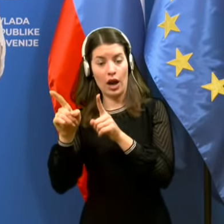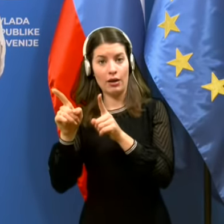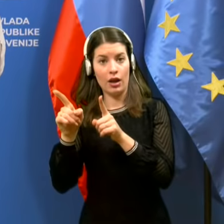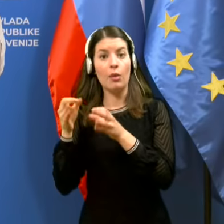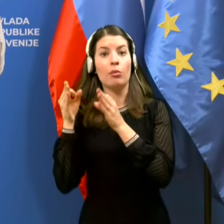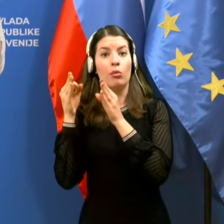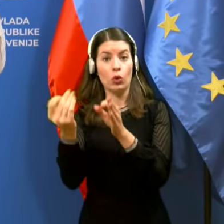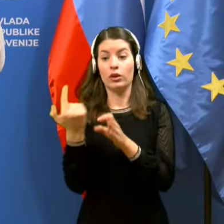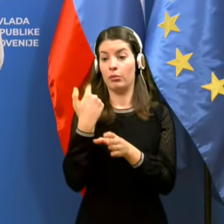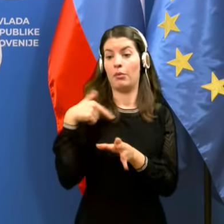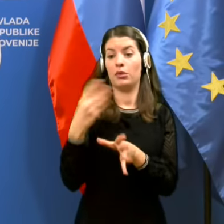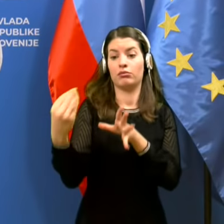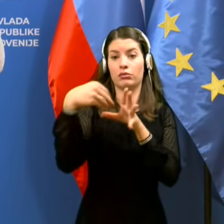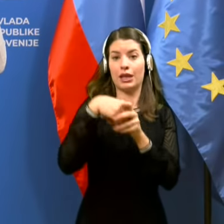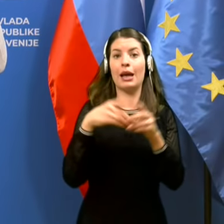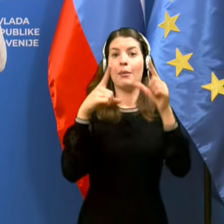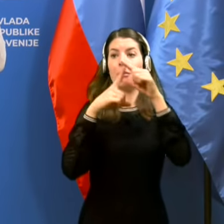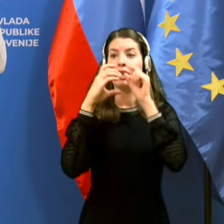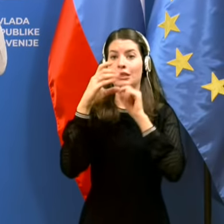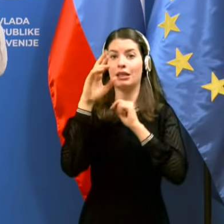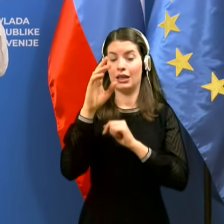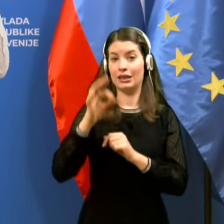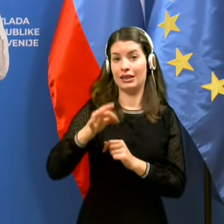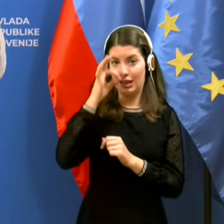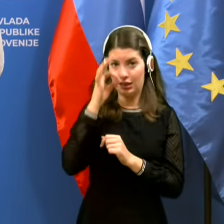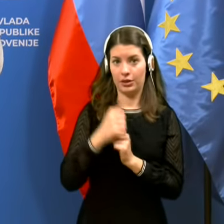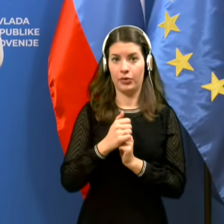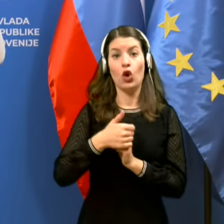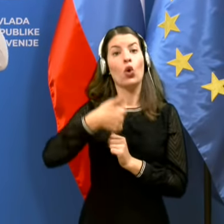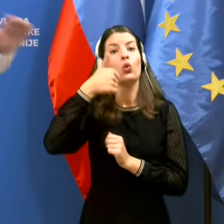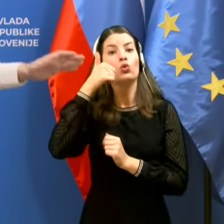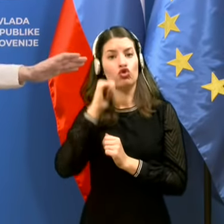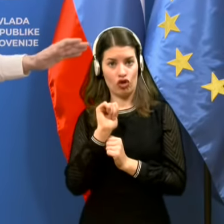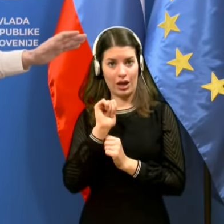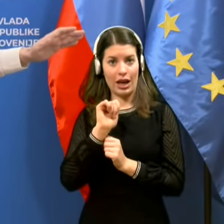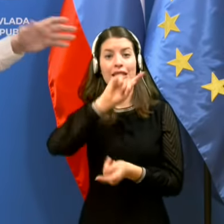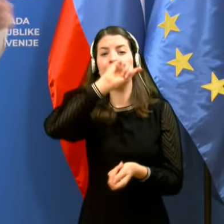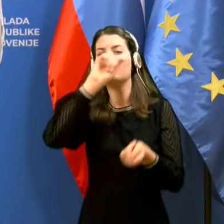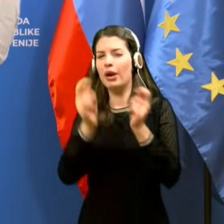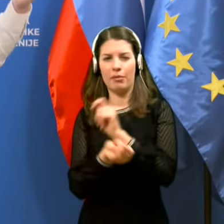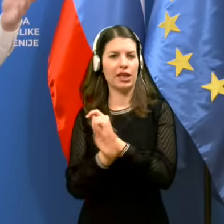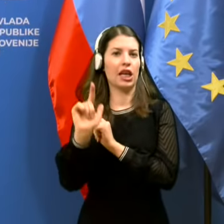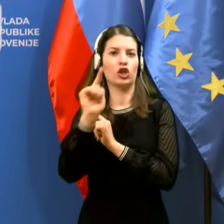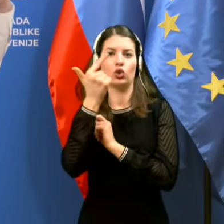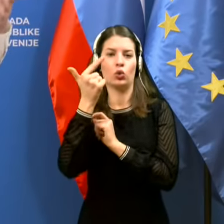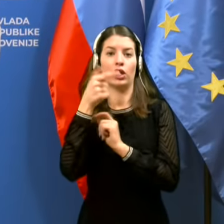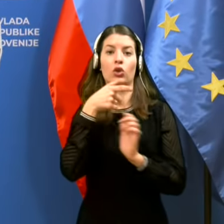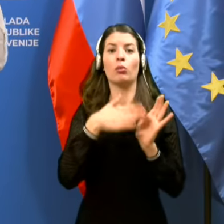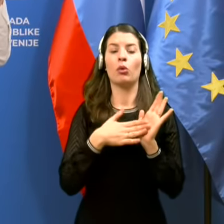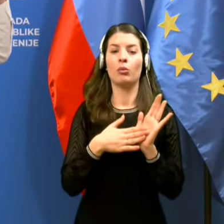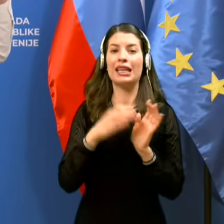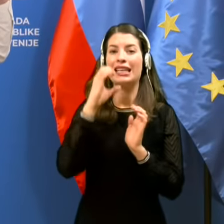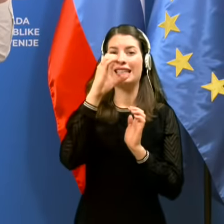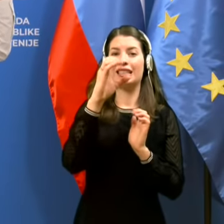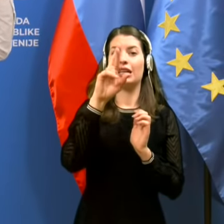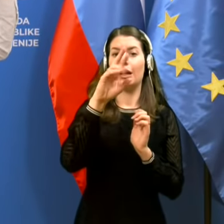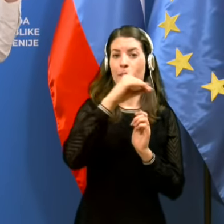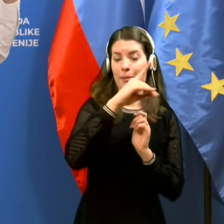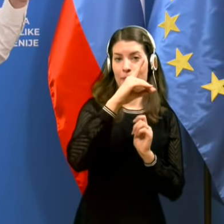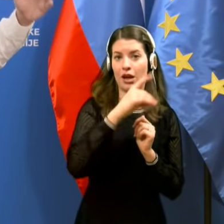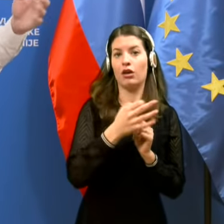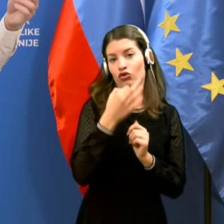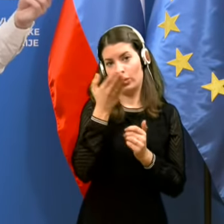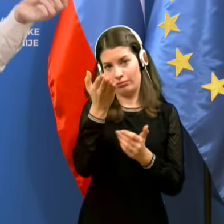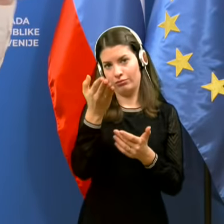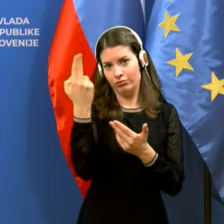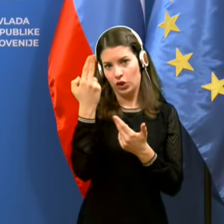leteli notri PCR testi. Včeraj smo totalno preklopili v to drugo pot, ker vse leti preko CRPP-ja, če vam to je